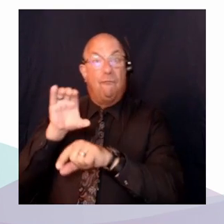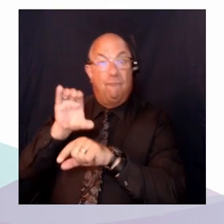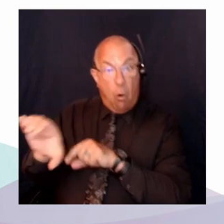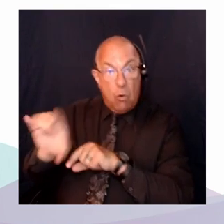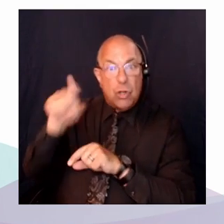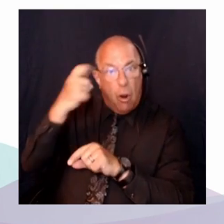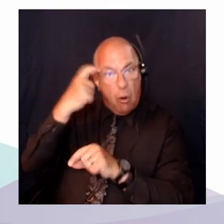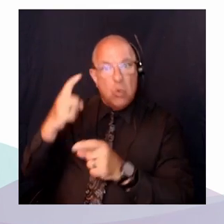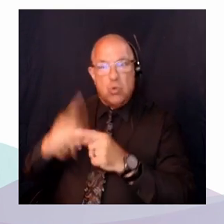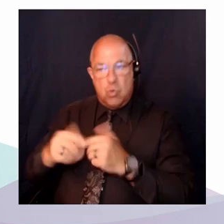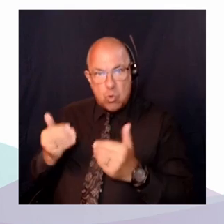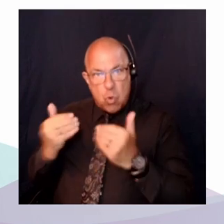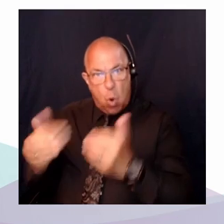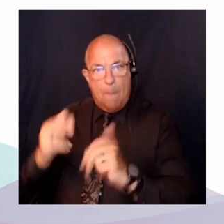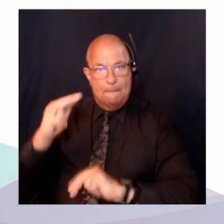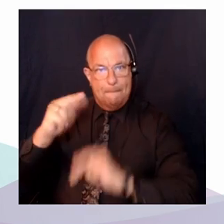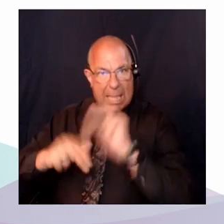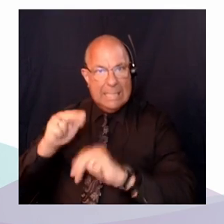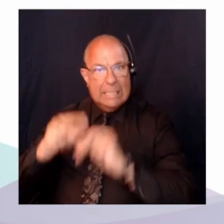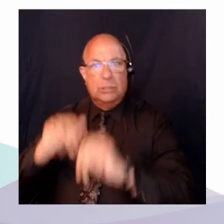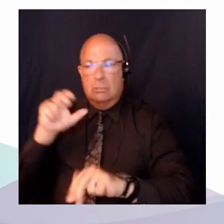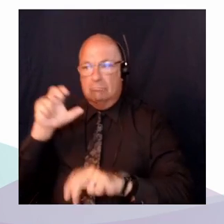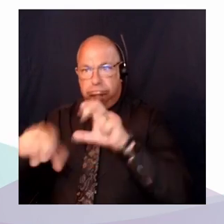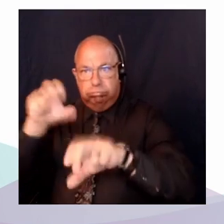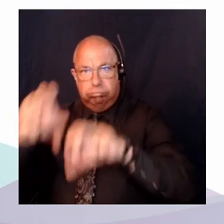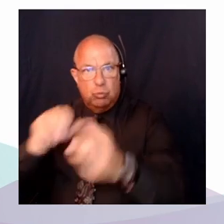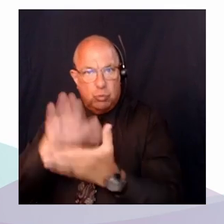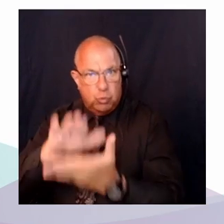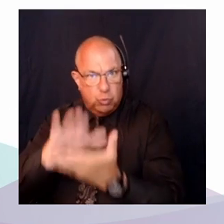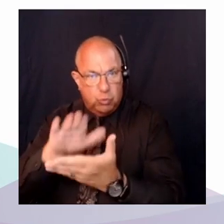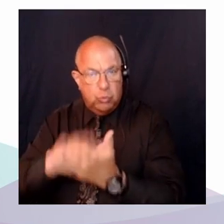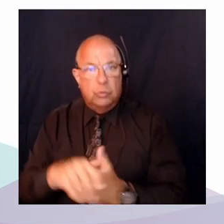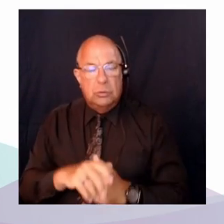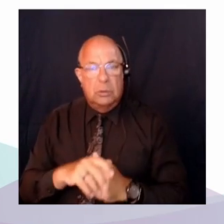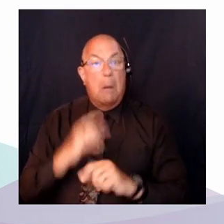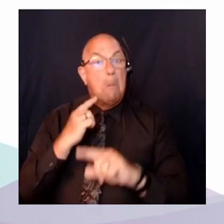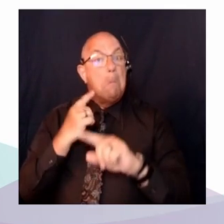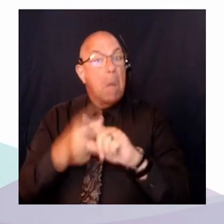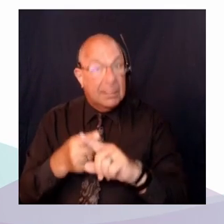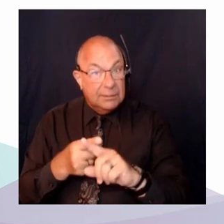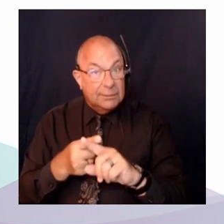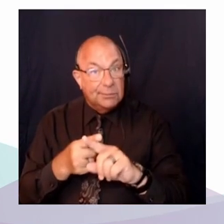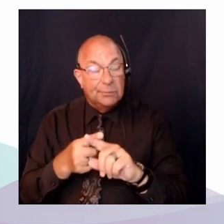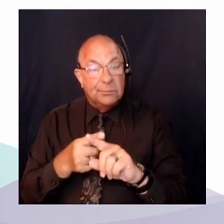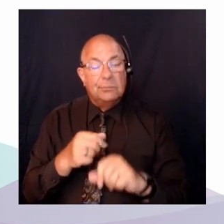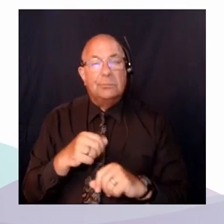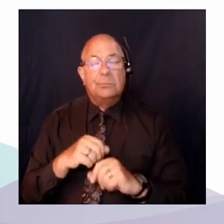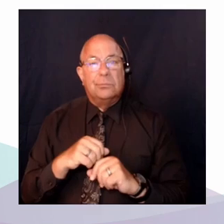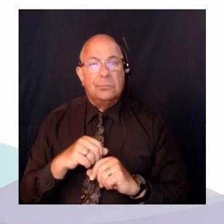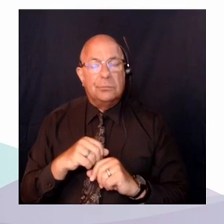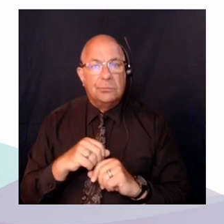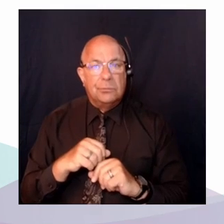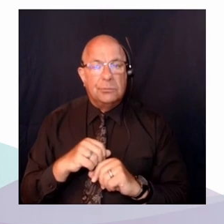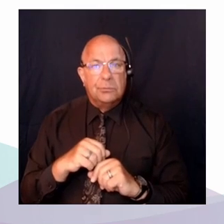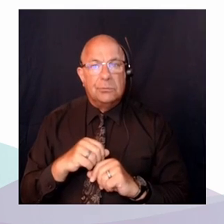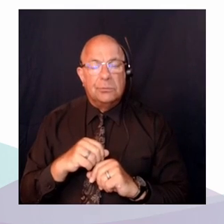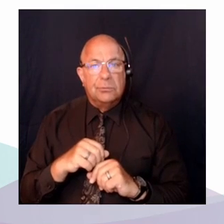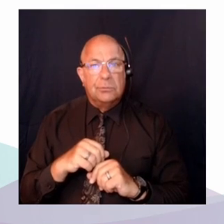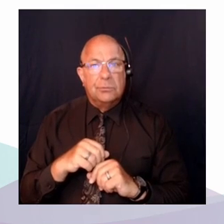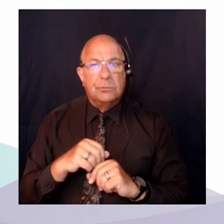seulement a forcé l'État à construire les écoles requises, mais également, le tribunal s'est déclaré,